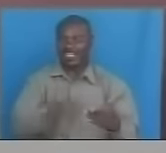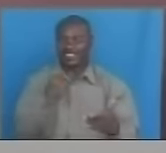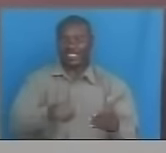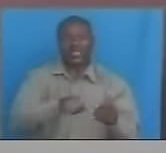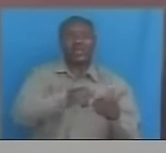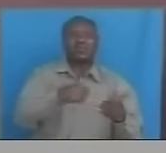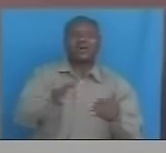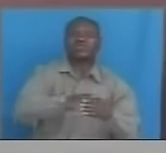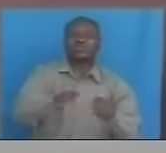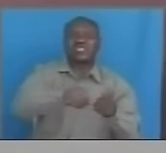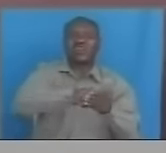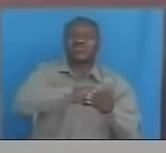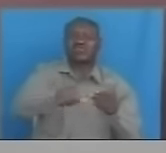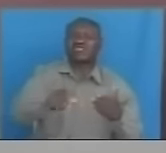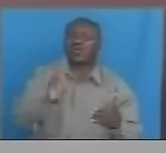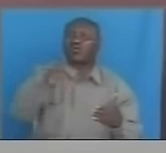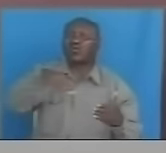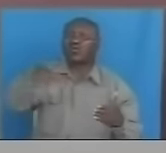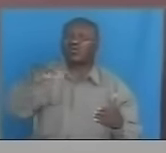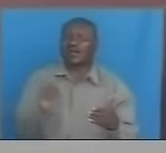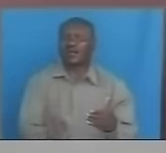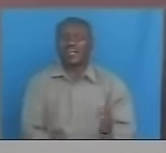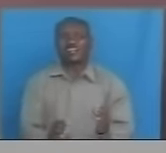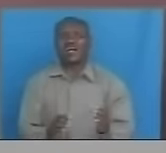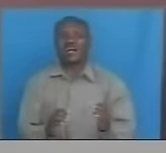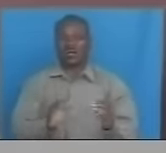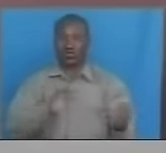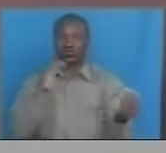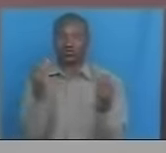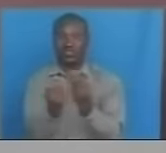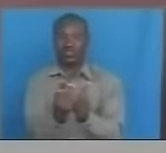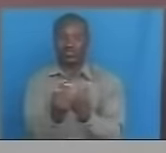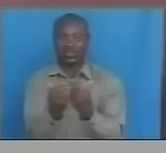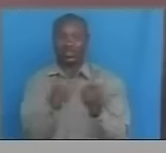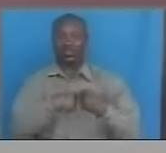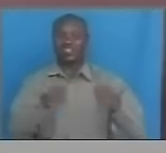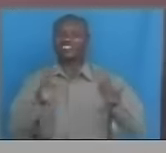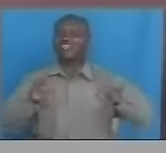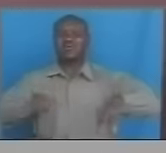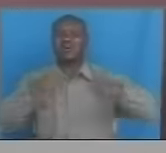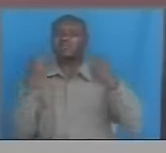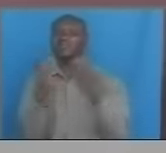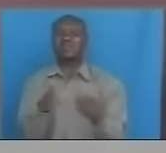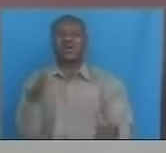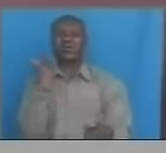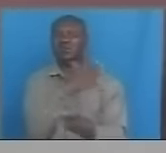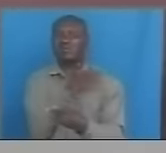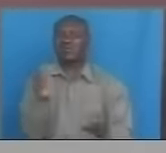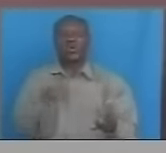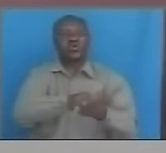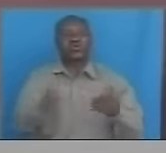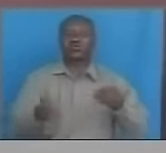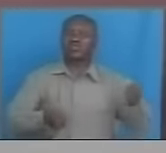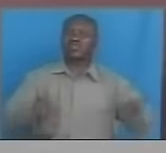Ununuzi wa uma Pamoja na kuthibiti uendeshaji wa seminar Zisizo na tija Ununuzi wa magari